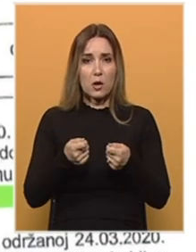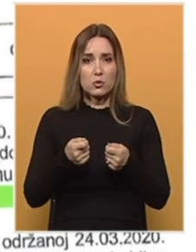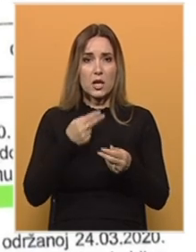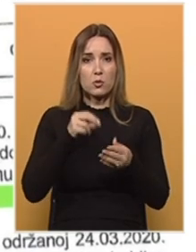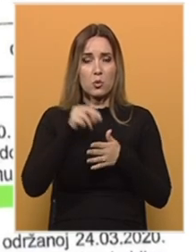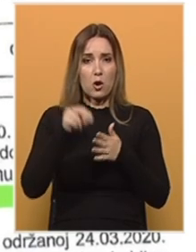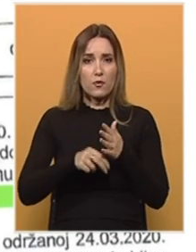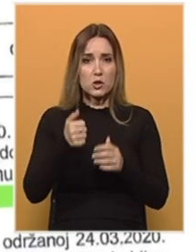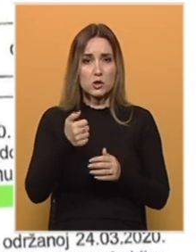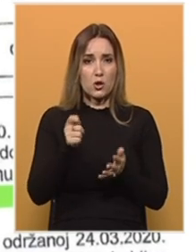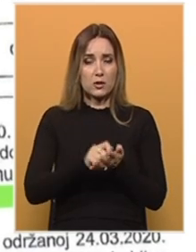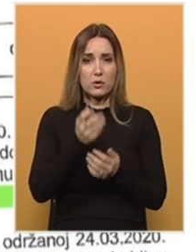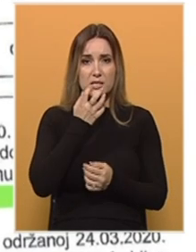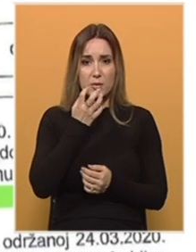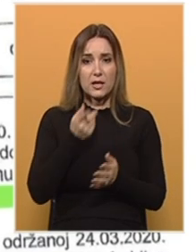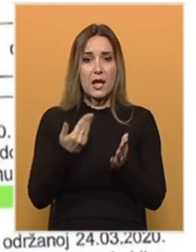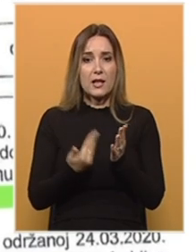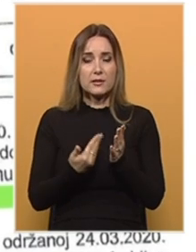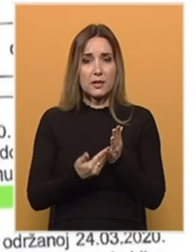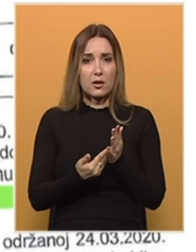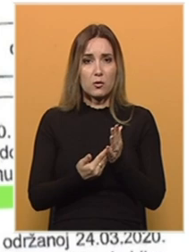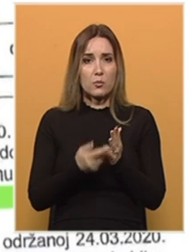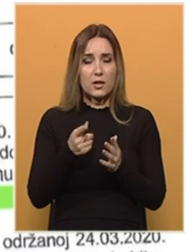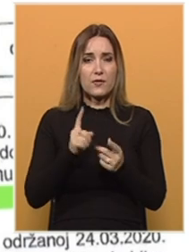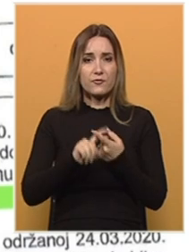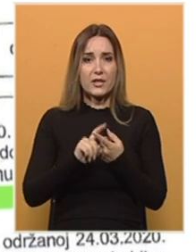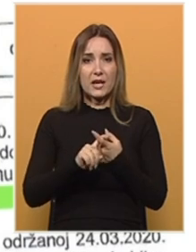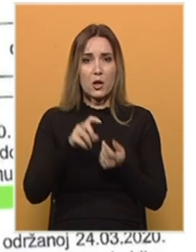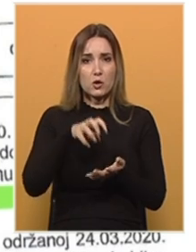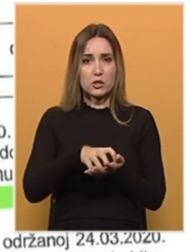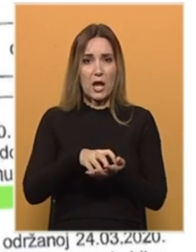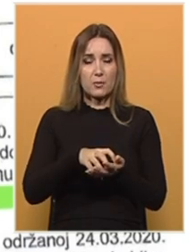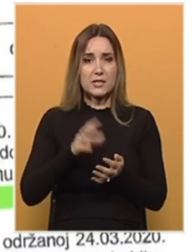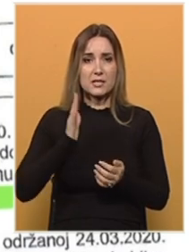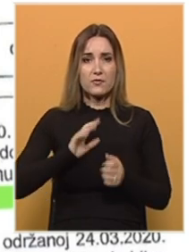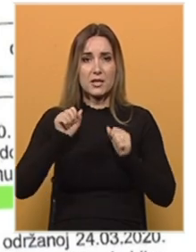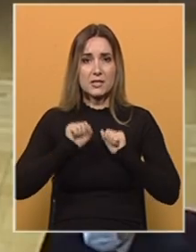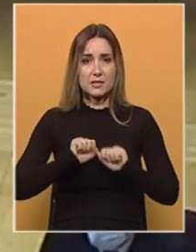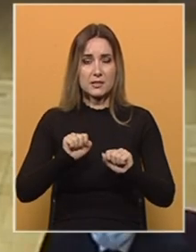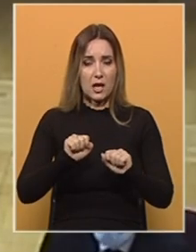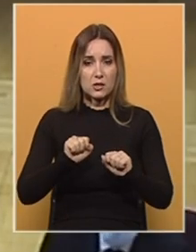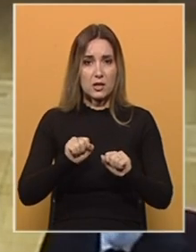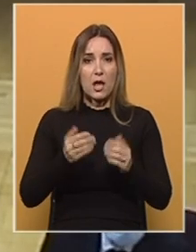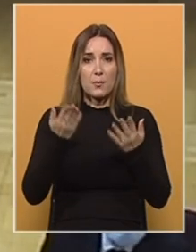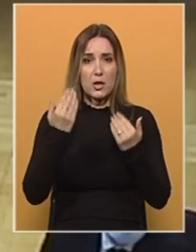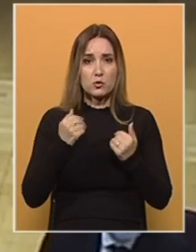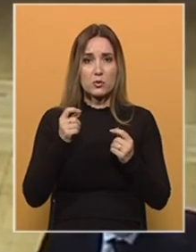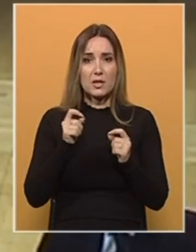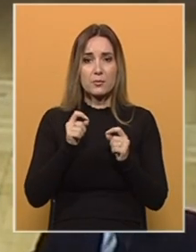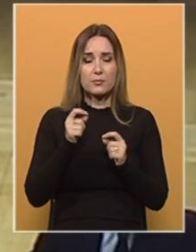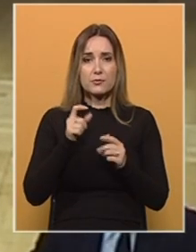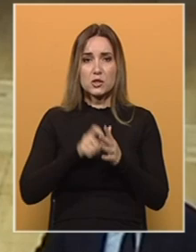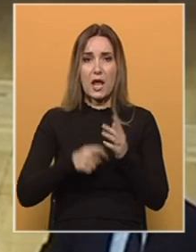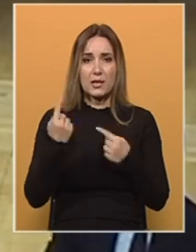respiratora. Dokument je razmatran kao informacija Federalnog štaba civilne zaštite na sjednici Vlade 9. aprila. Međutim, Bavrka, član